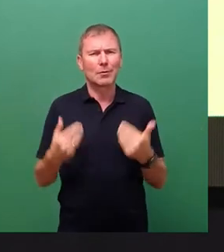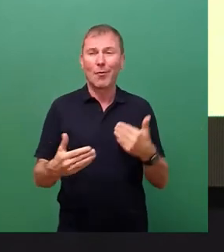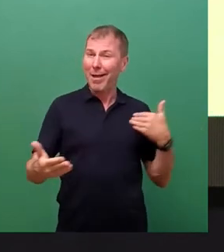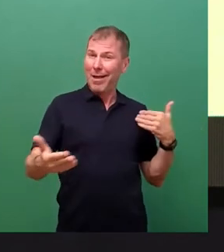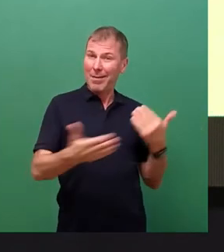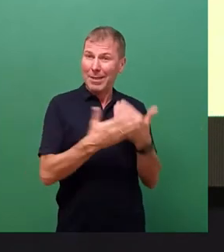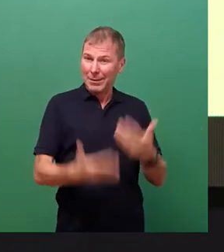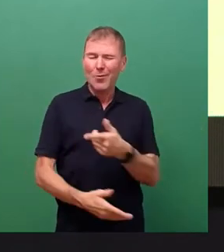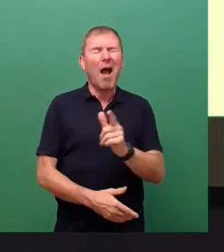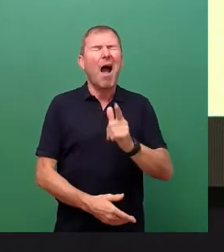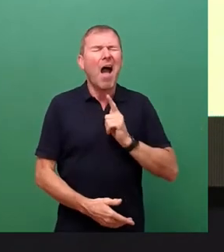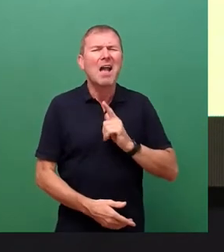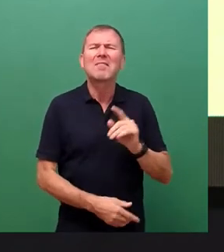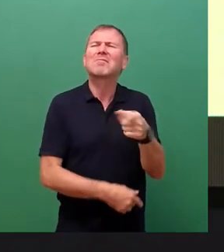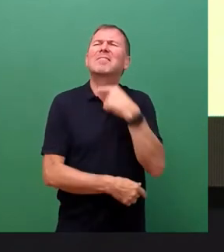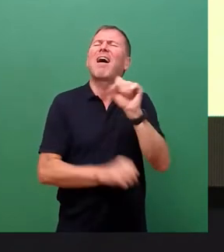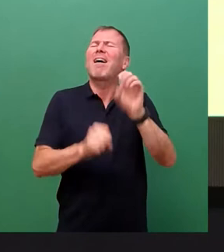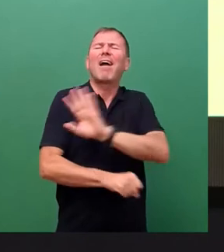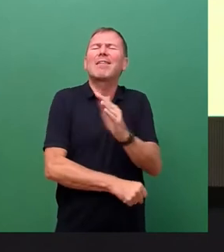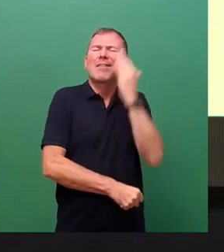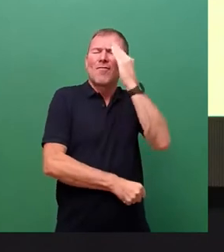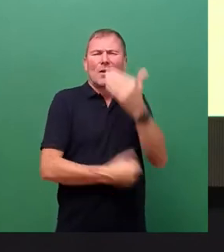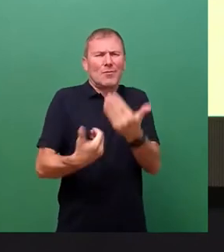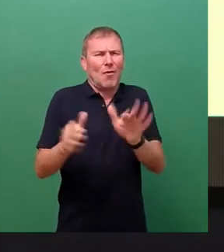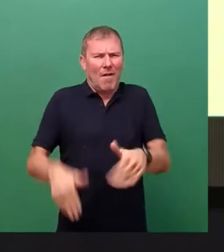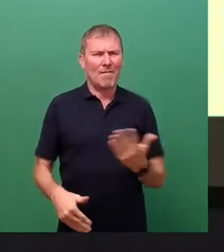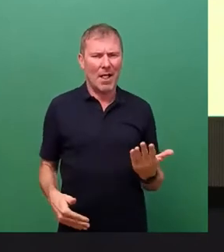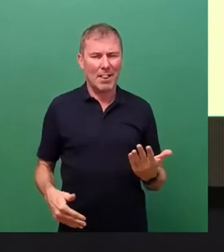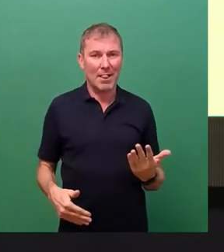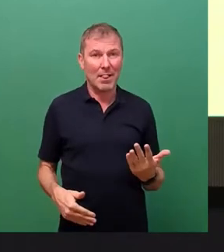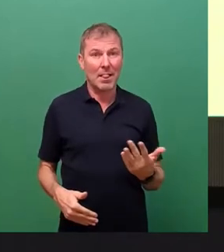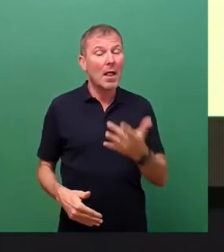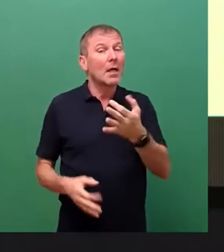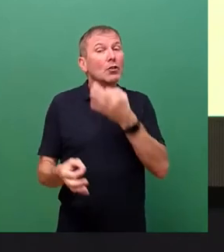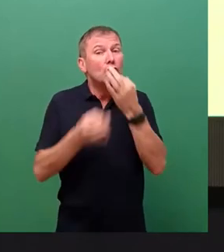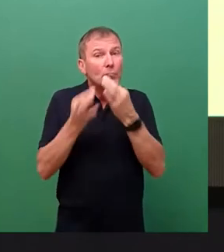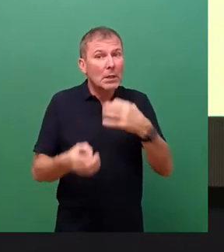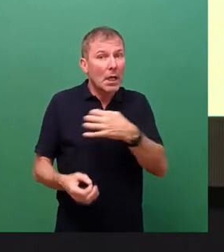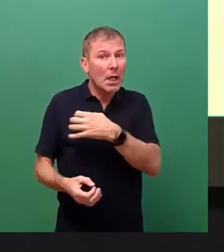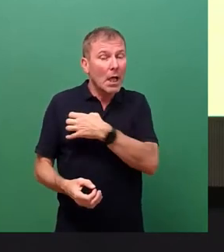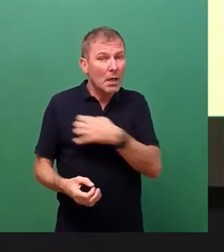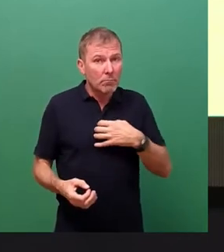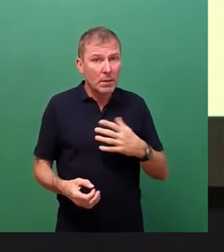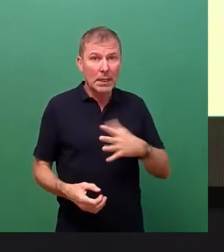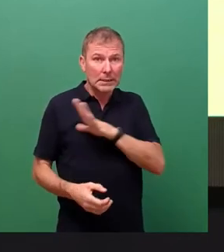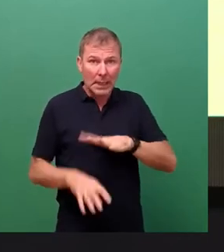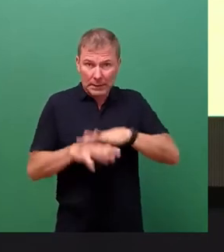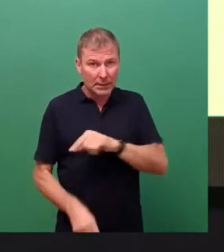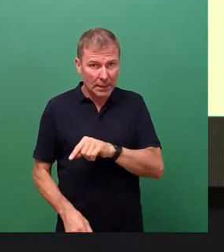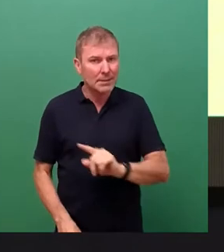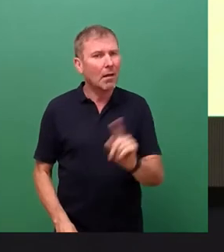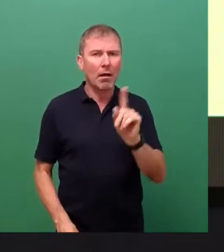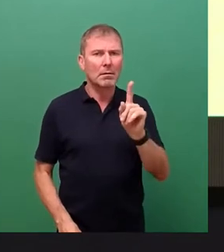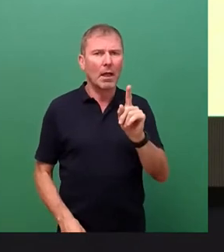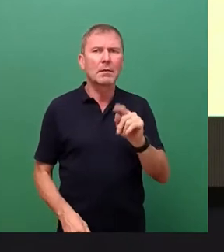höchst unwahrscheinlich eingestufter Fall ist nicht etwa ein spezifisches Problem von Sachsen-Netze, sondern betrifft vielmehr die